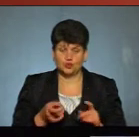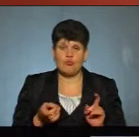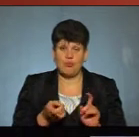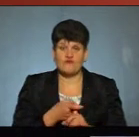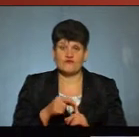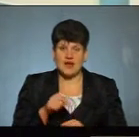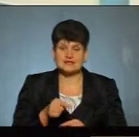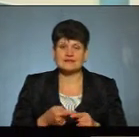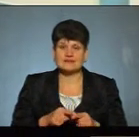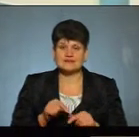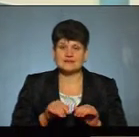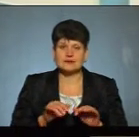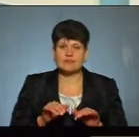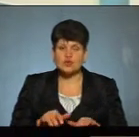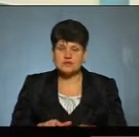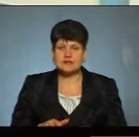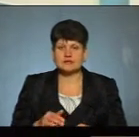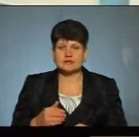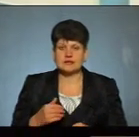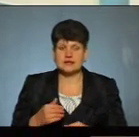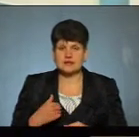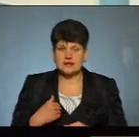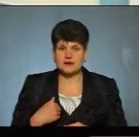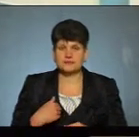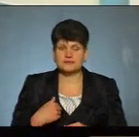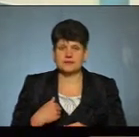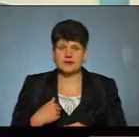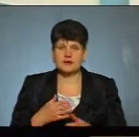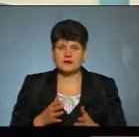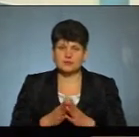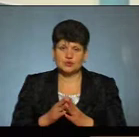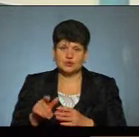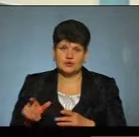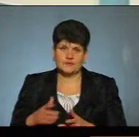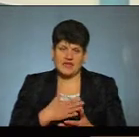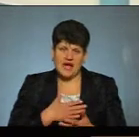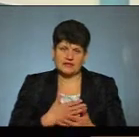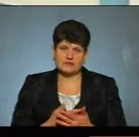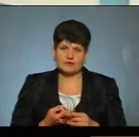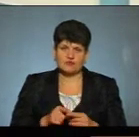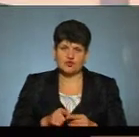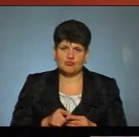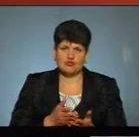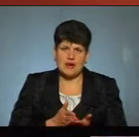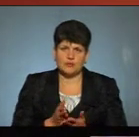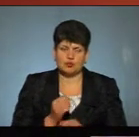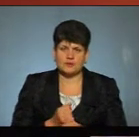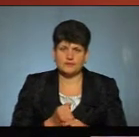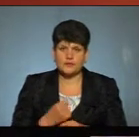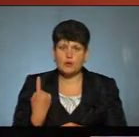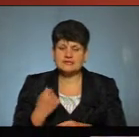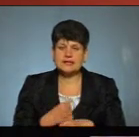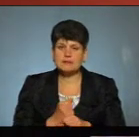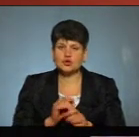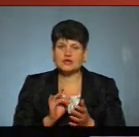процесом, і я спонукаю своїх людей, щоб вони активніше по цьому напрямку працювали. Обласний лабораторний